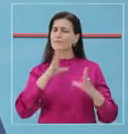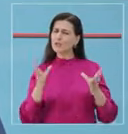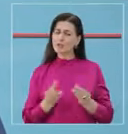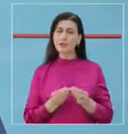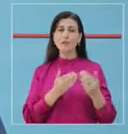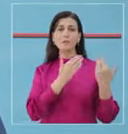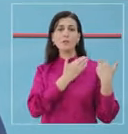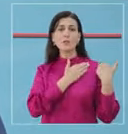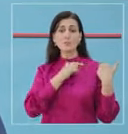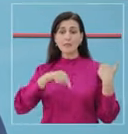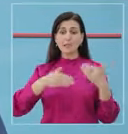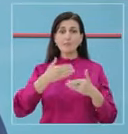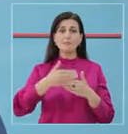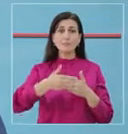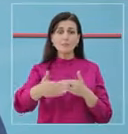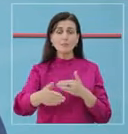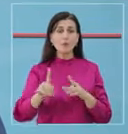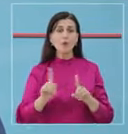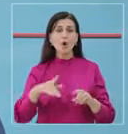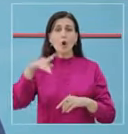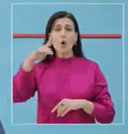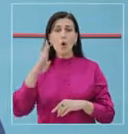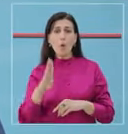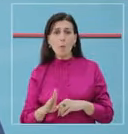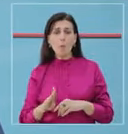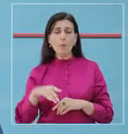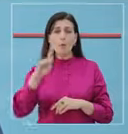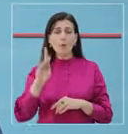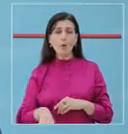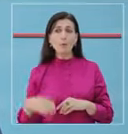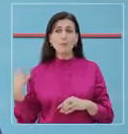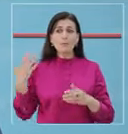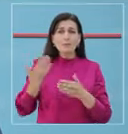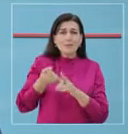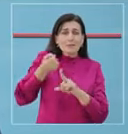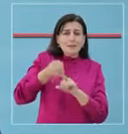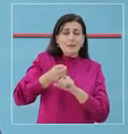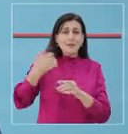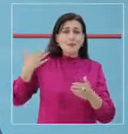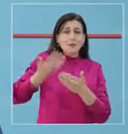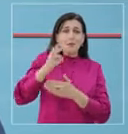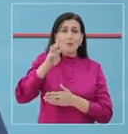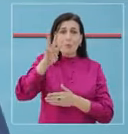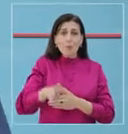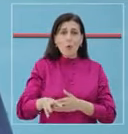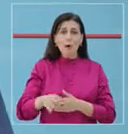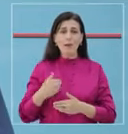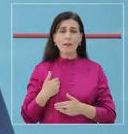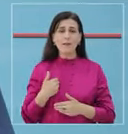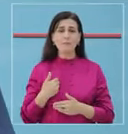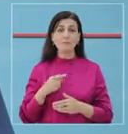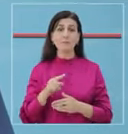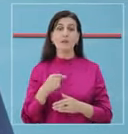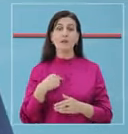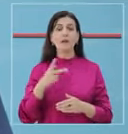gjithë këtyre muave në mënyrë që të mos humbim atët që ka e fituam me shumë mund. Gjithë se